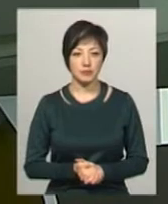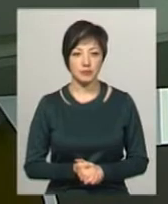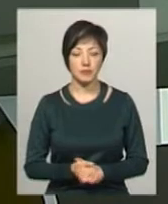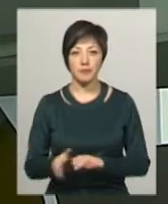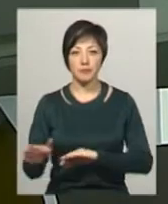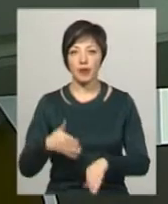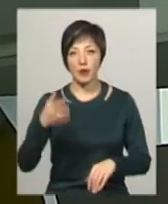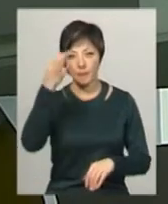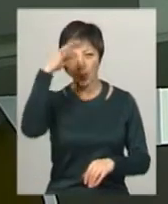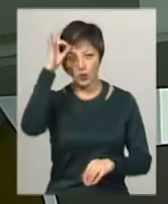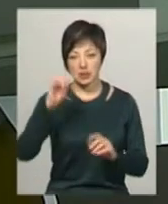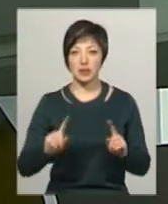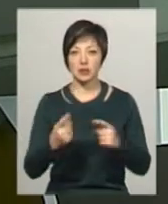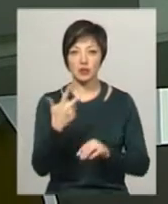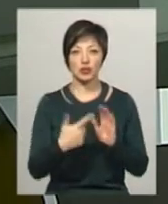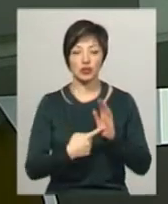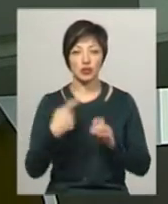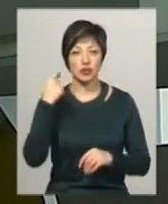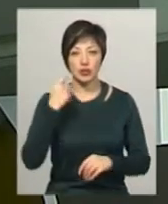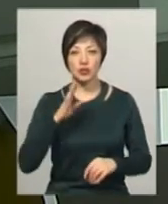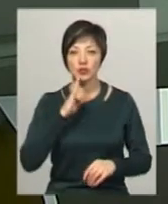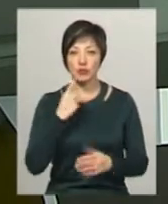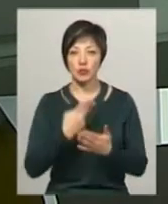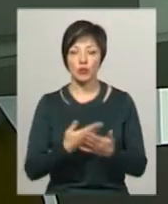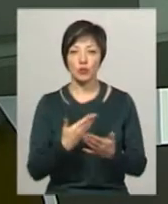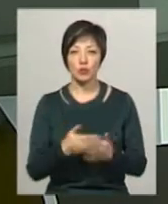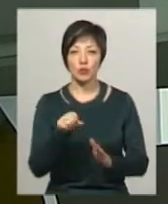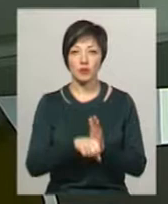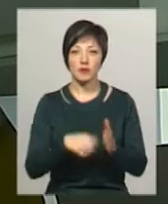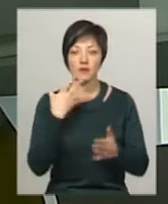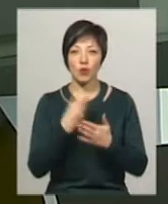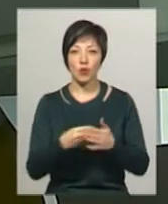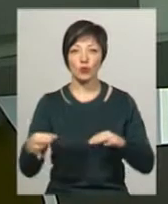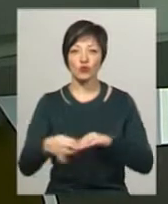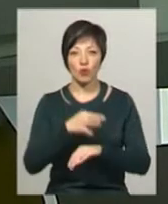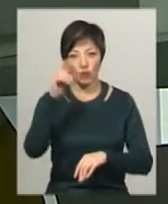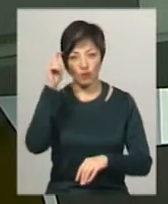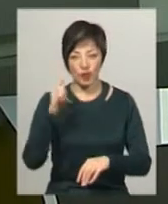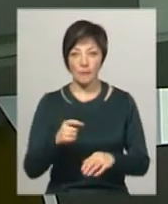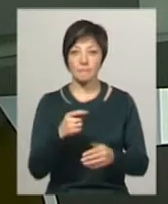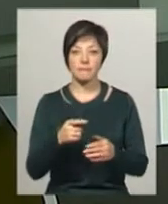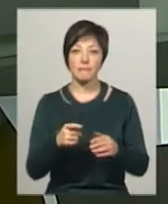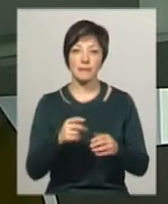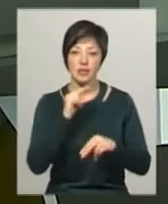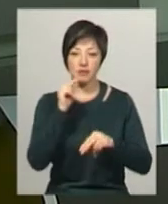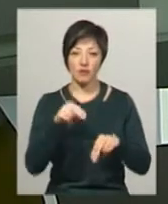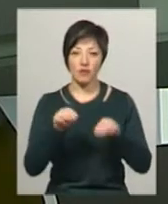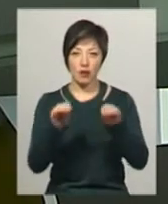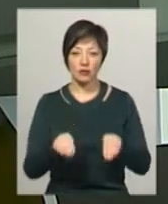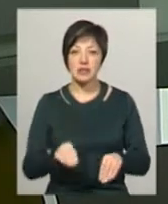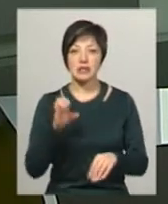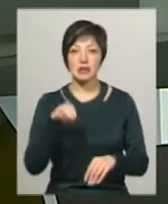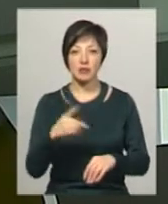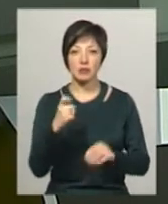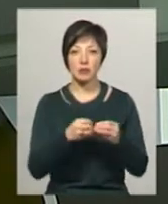Поліцейські затримали 36-річну жінку, котру підозрюють у вбивстві свого чоловіка. Їй пред'явлено звинувачення за статтею 115,